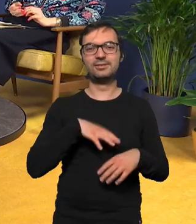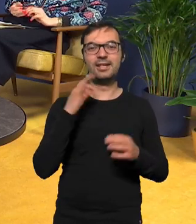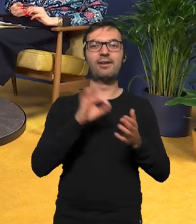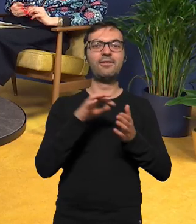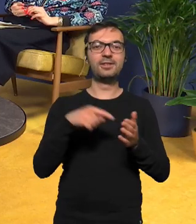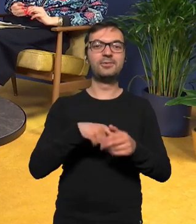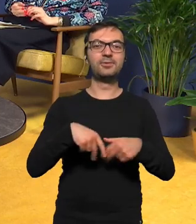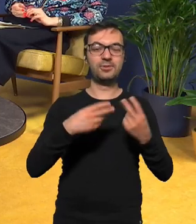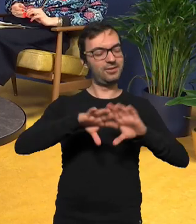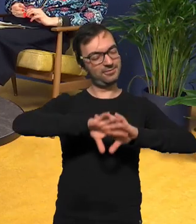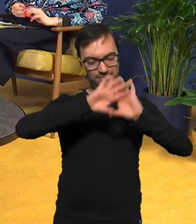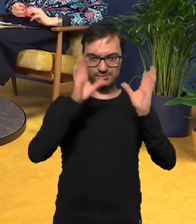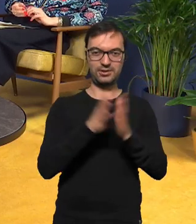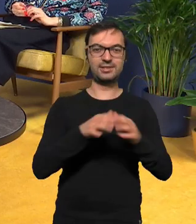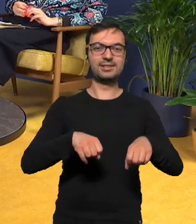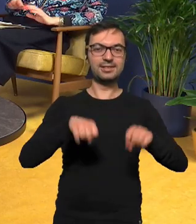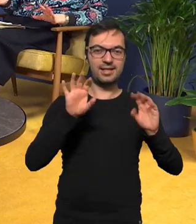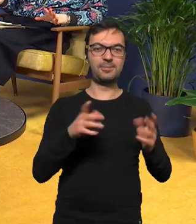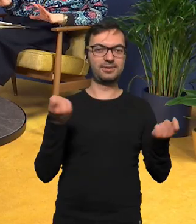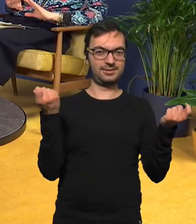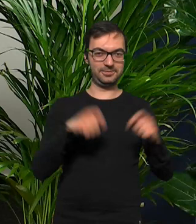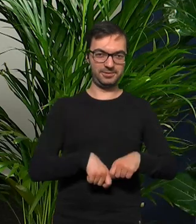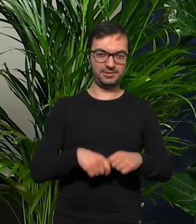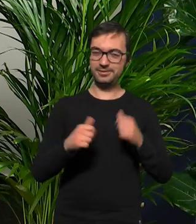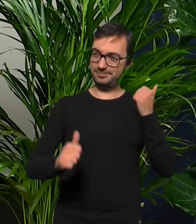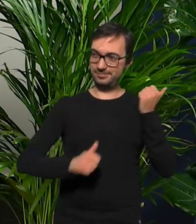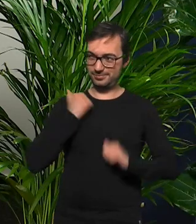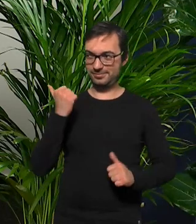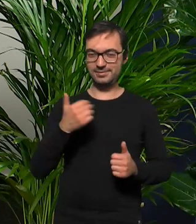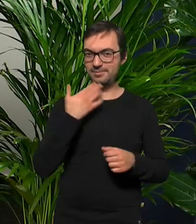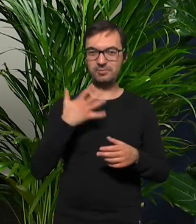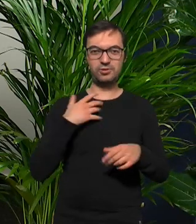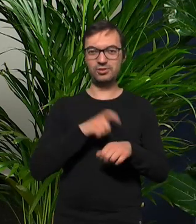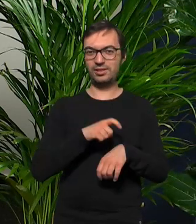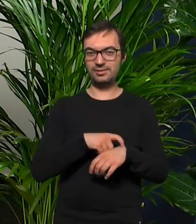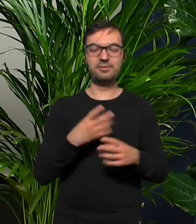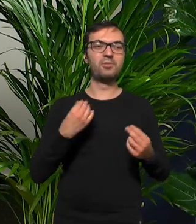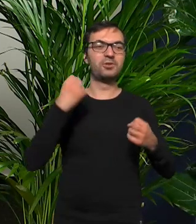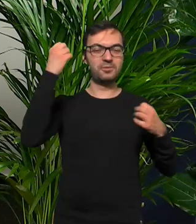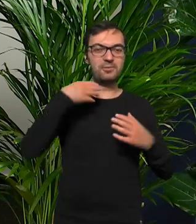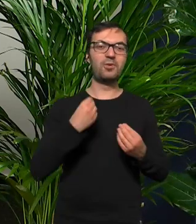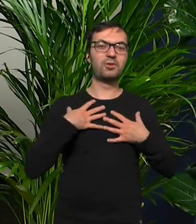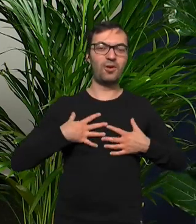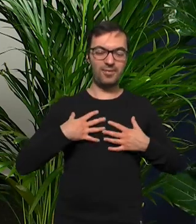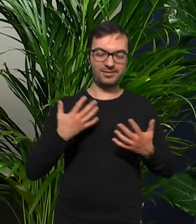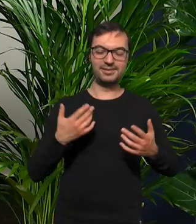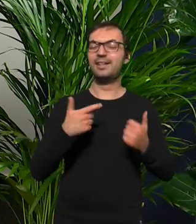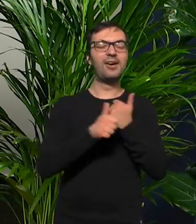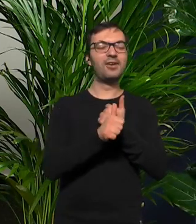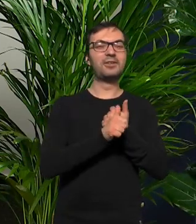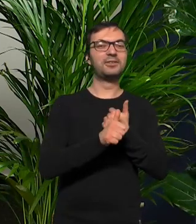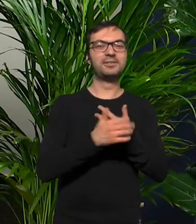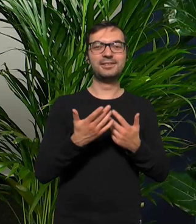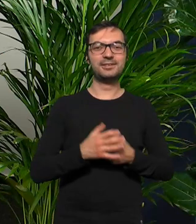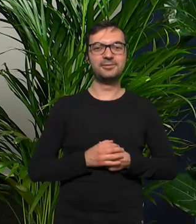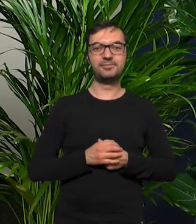był dzień, w którym były wszystkie sklepy zamknięte czyli strata czasu, kompletny brak poczucia czasu po co się myłem? nie, no bardziej chodzi o to,